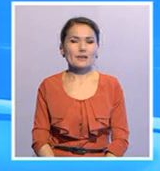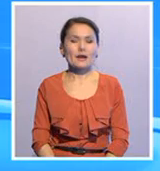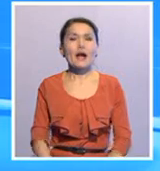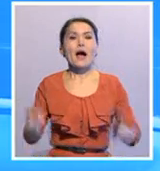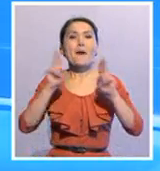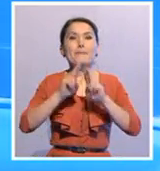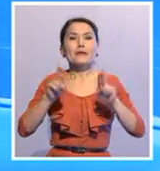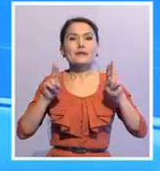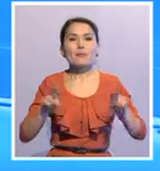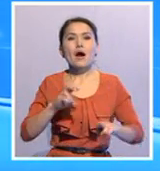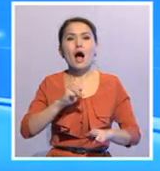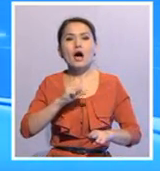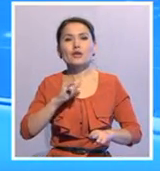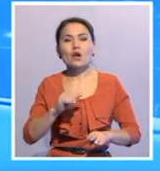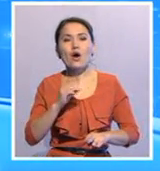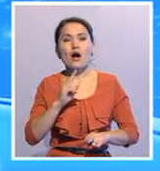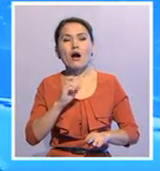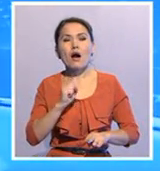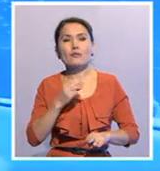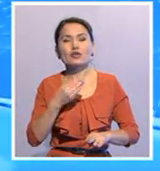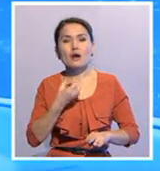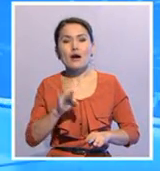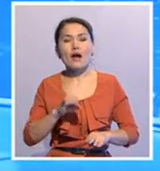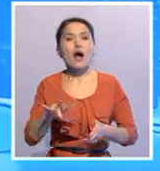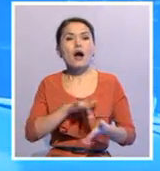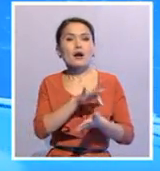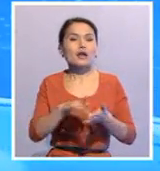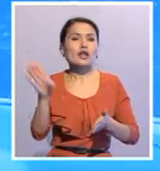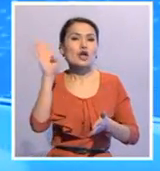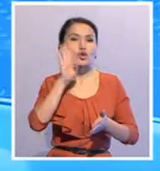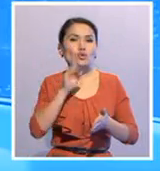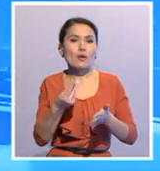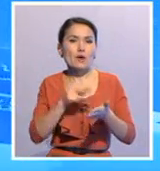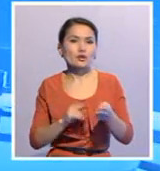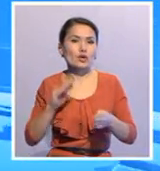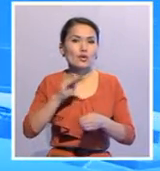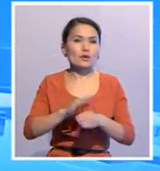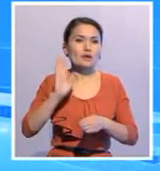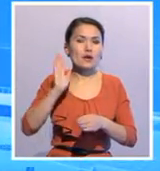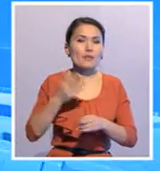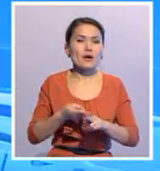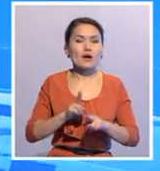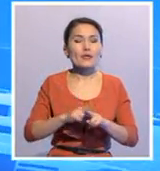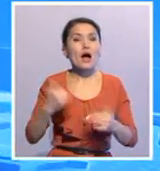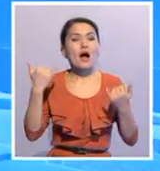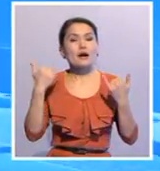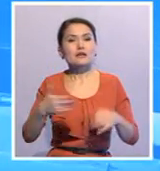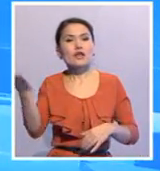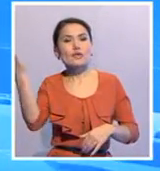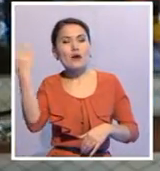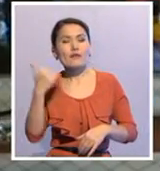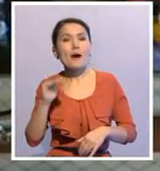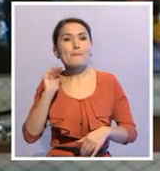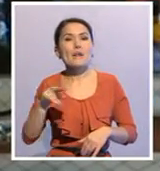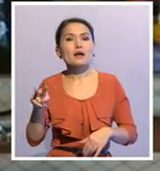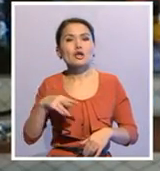Петра Павыл Атырау және қапшағай қалаларында су ғын баттады. Тариф, қарыс қызметтеріне де өсет. Бұғанды интерскейдегі тұрғындар маң лейтір су